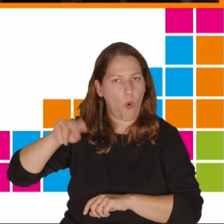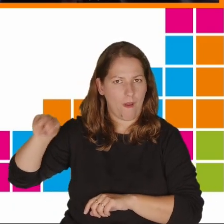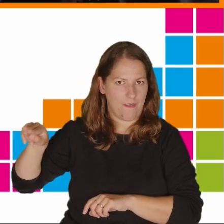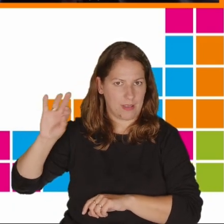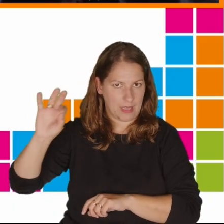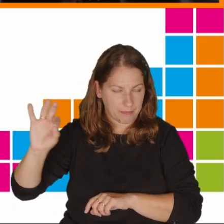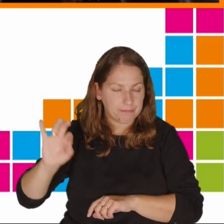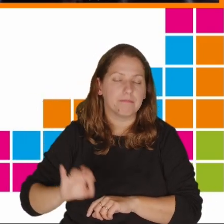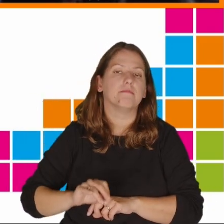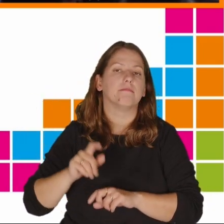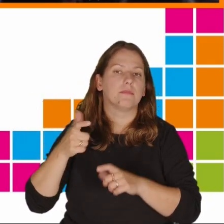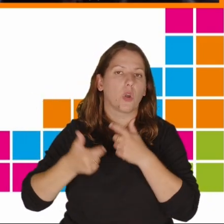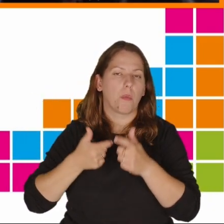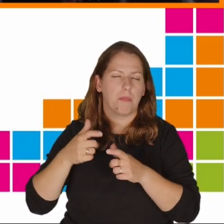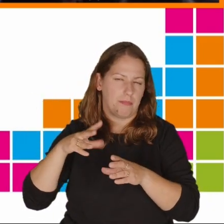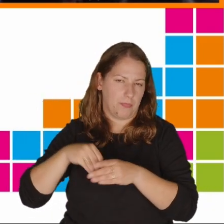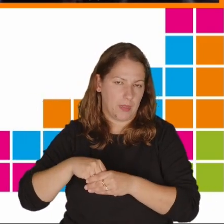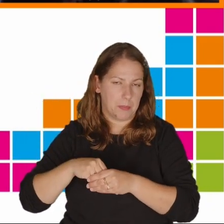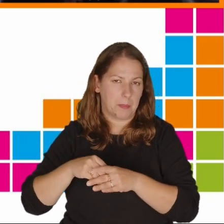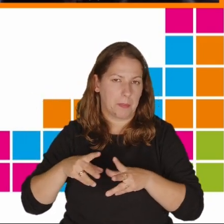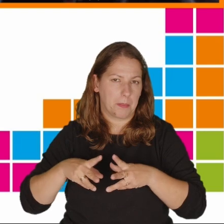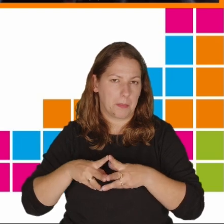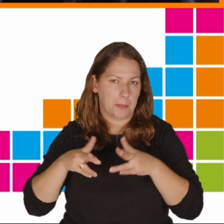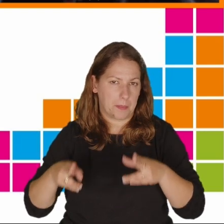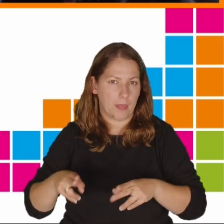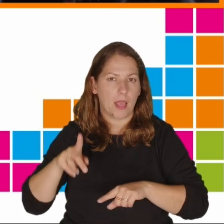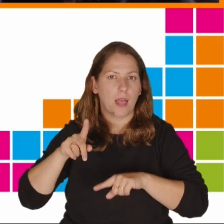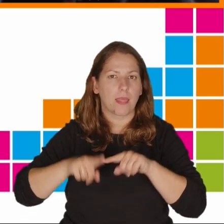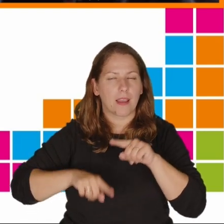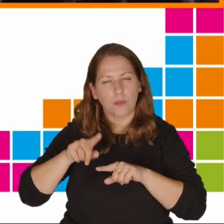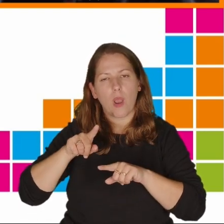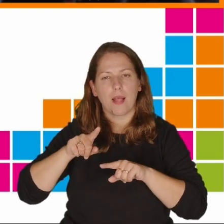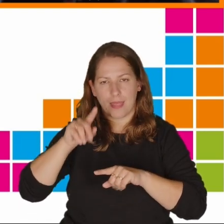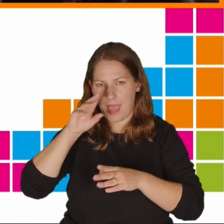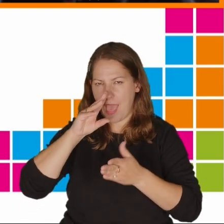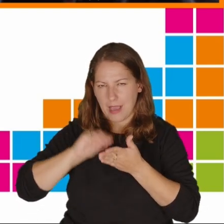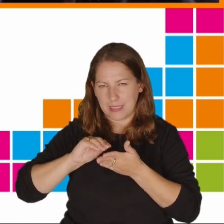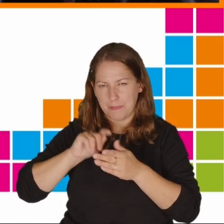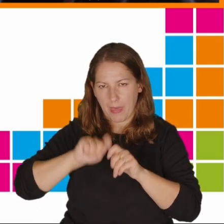przeprowadzone w ramach naturalnego eksperymentu.